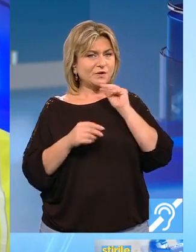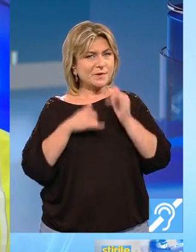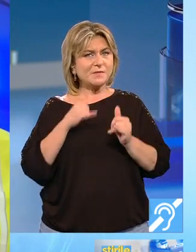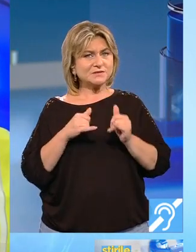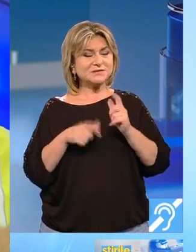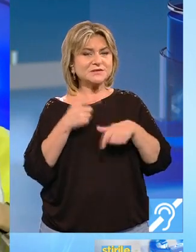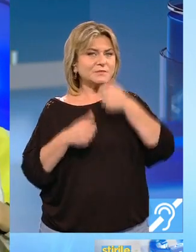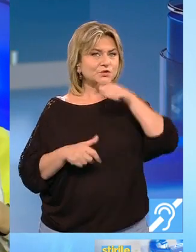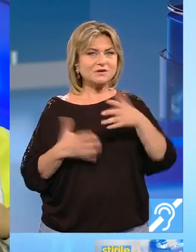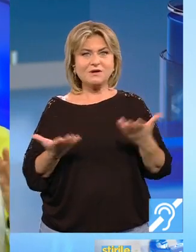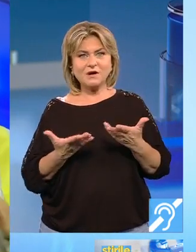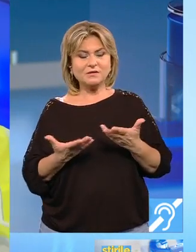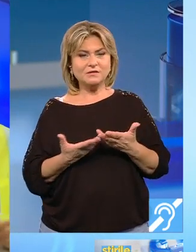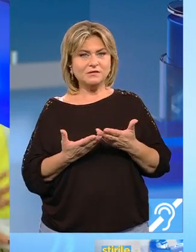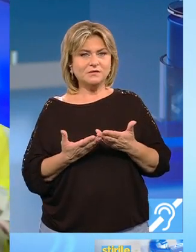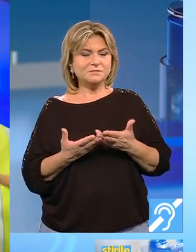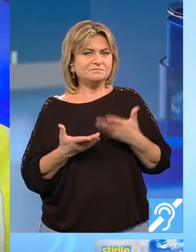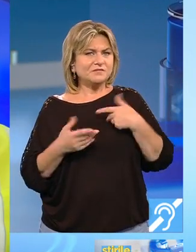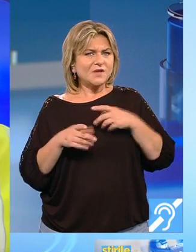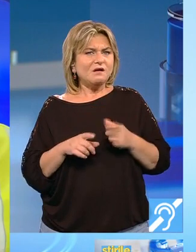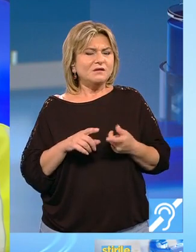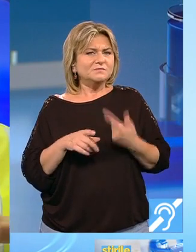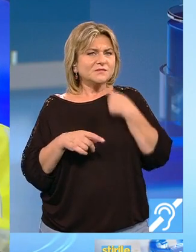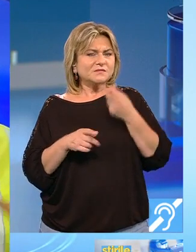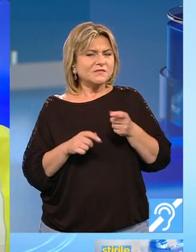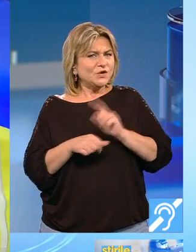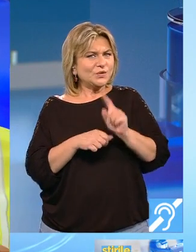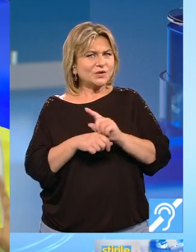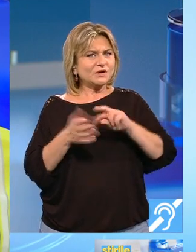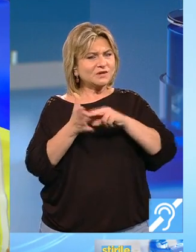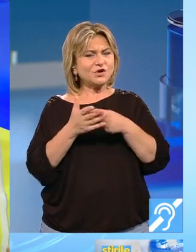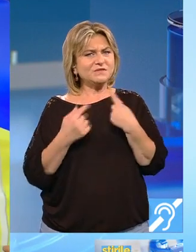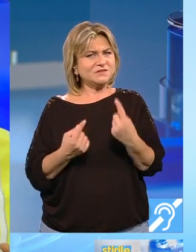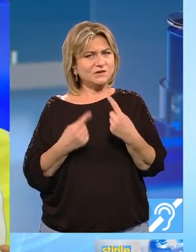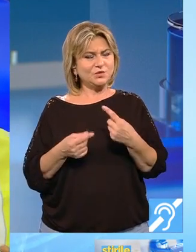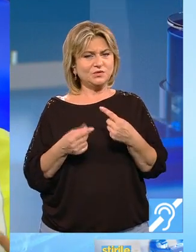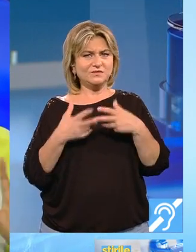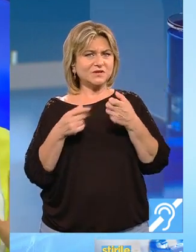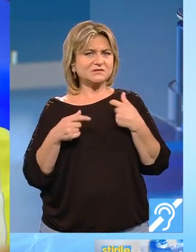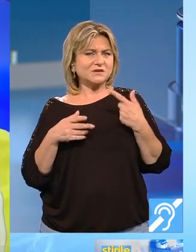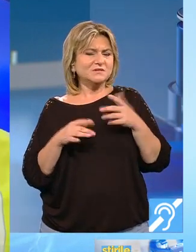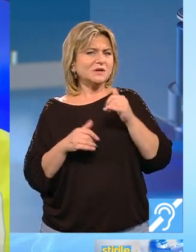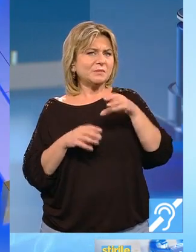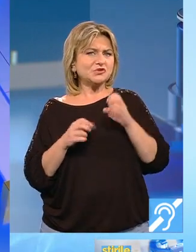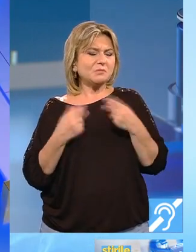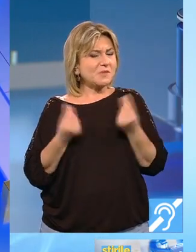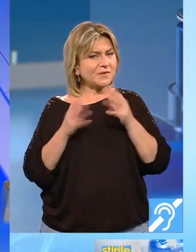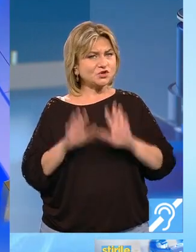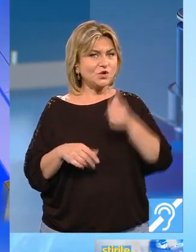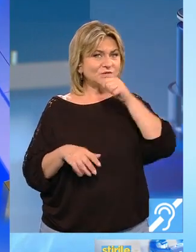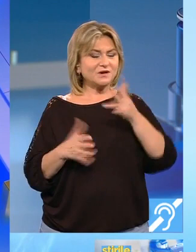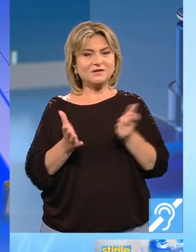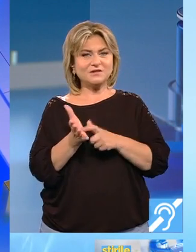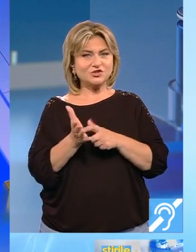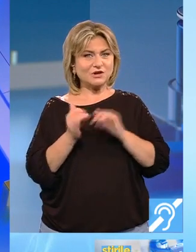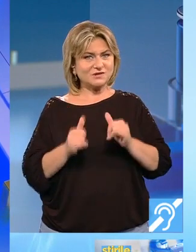o zi în care au înțelepciunea de a răsa lucrurile să se rezolve de la sine fără să se implice. E mult mai bine așa. O zi care